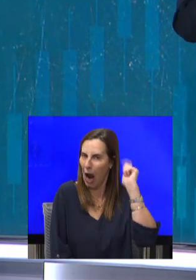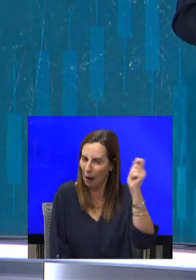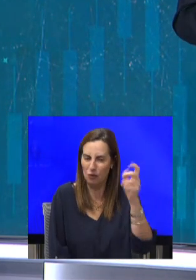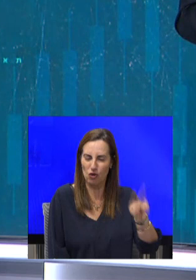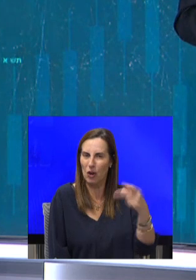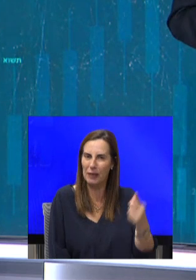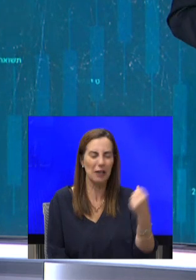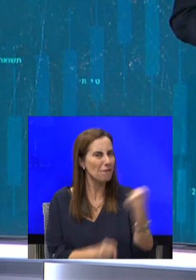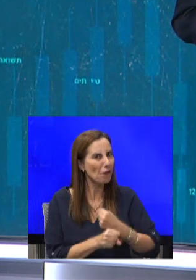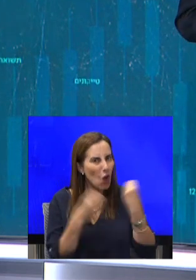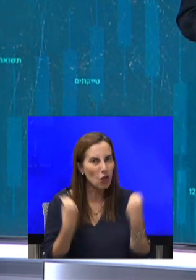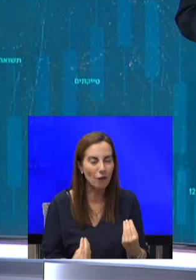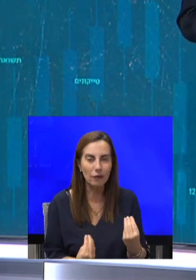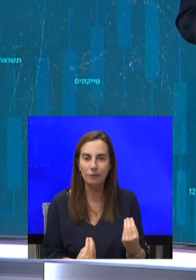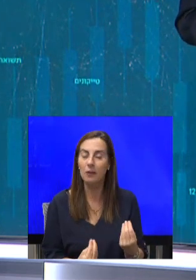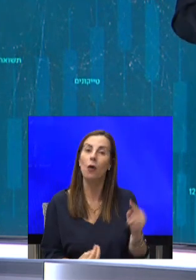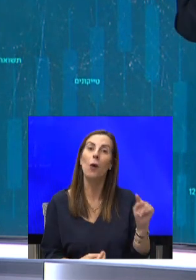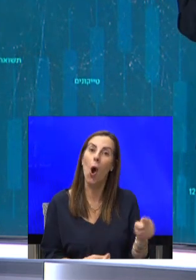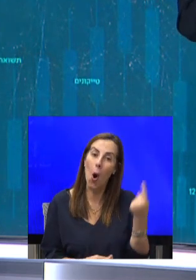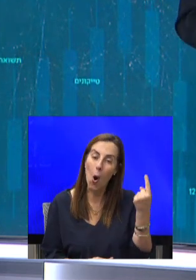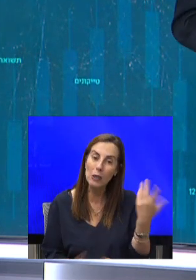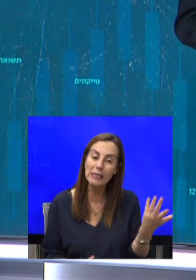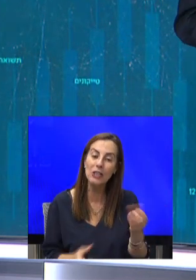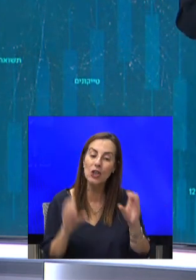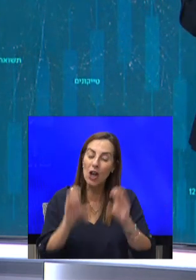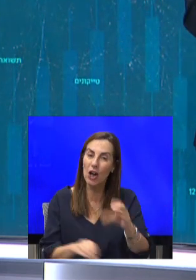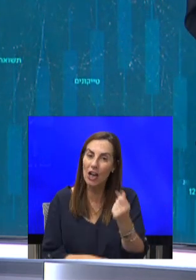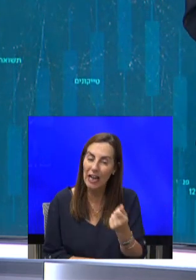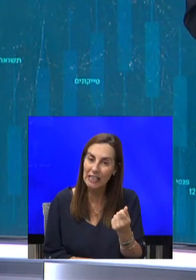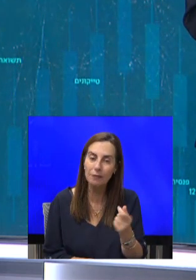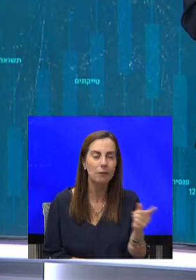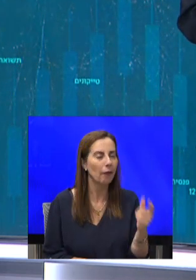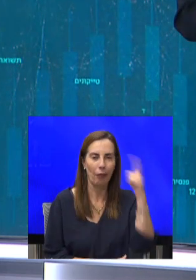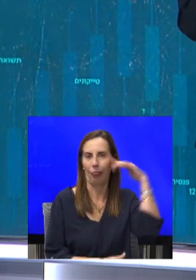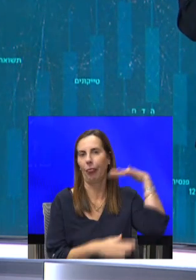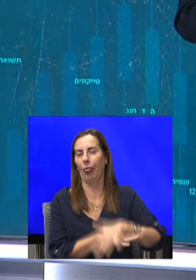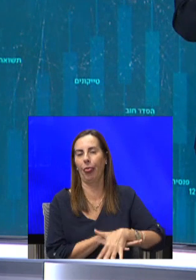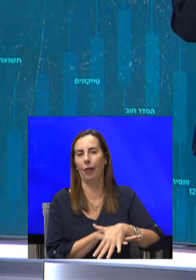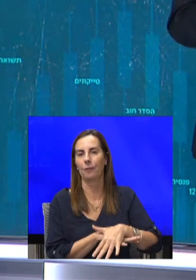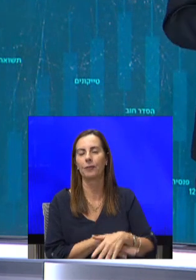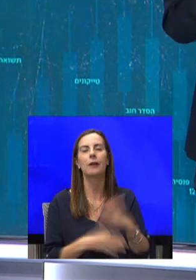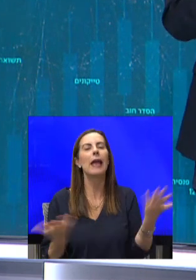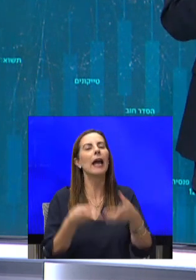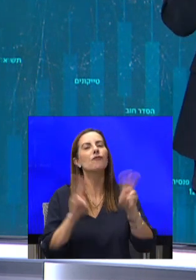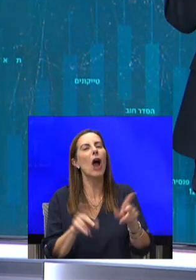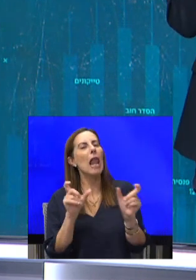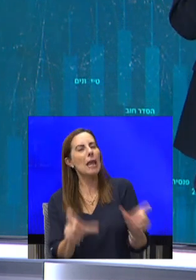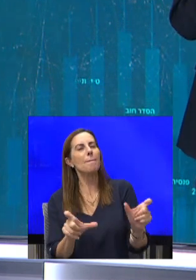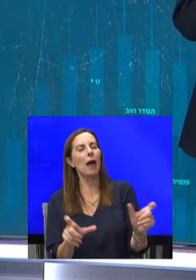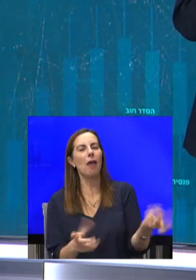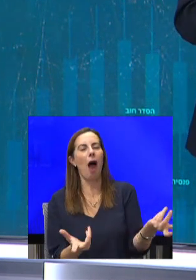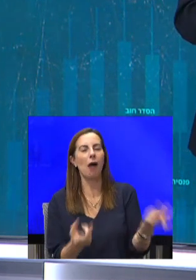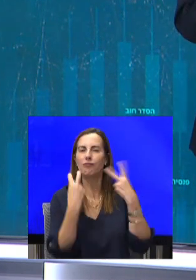ובכל זאת, כשזה מגיע להשקעות הפיננסיות שלהם, הם נופלים. אז איך אפשר להימנע מהונאת פירמידה? אז הנה,